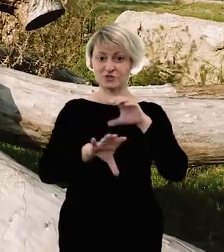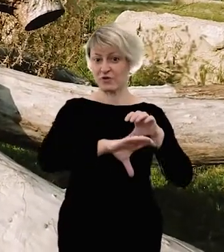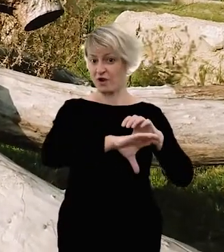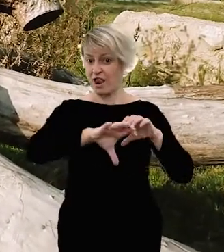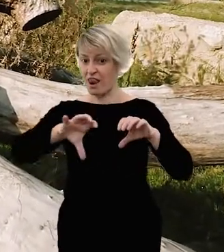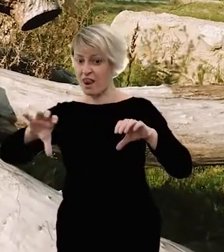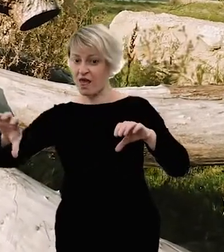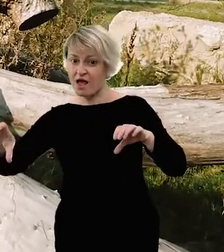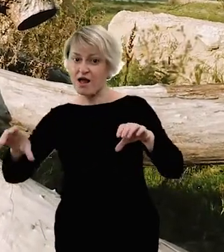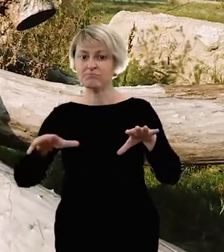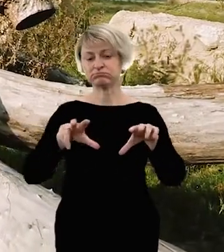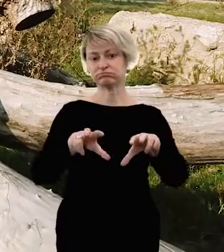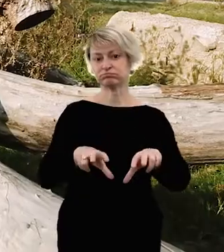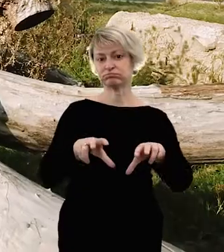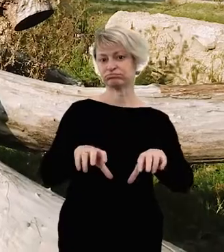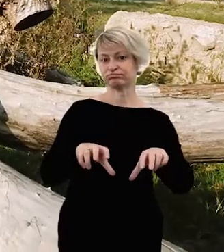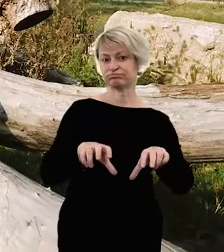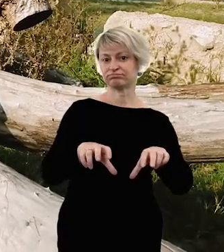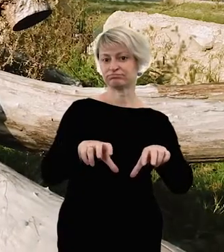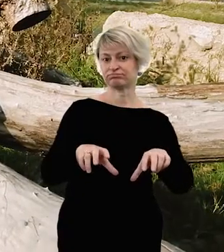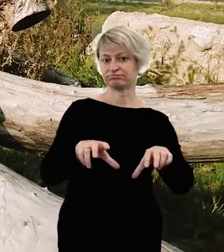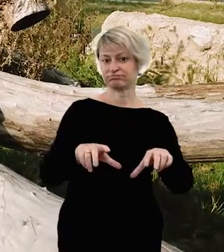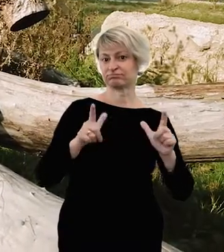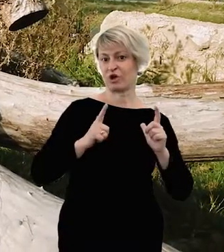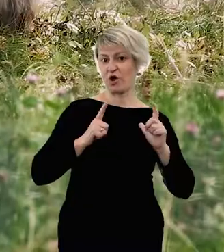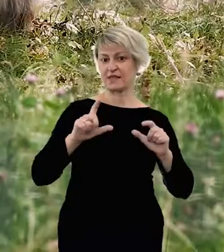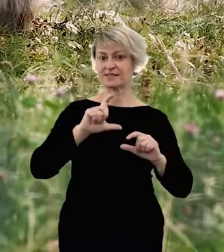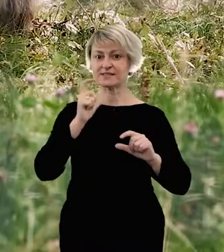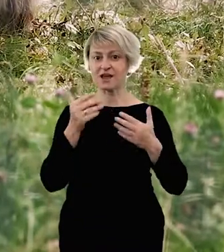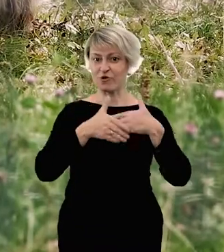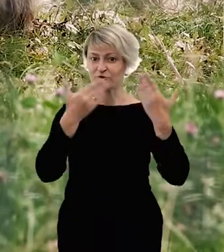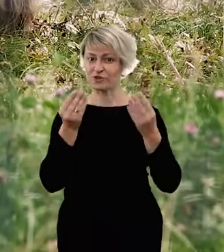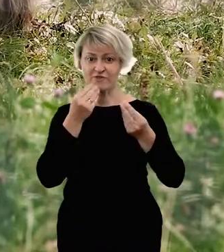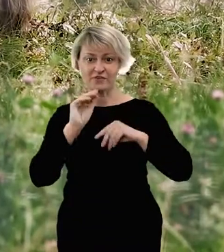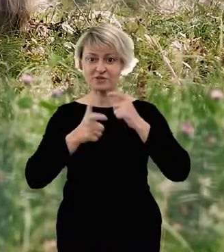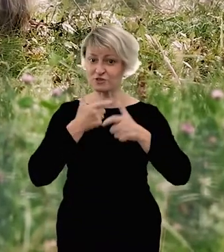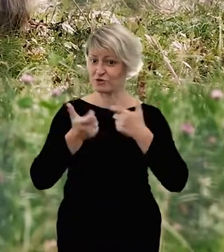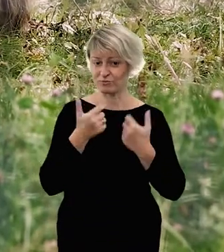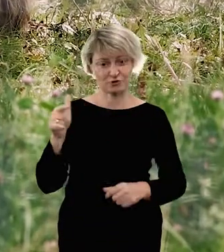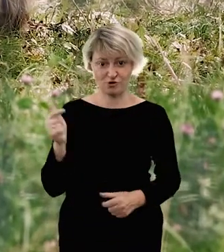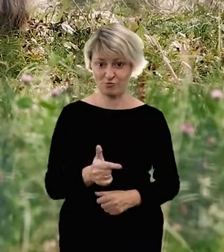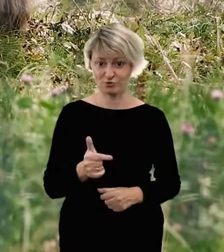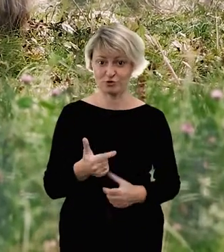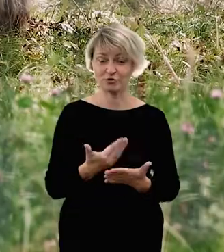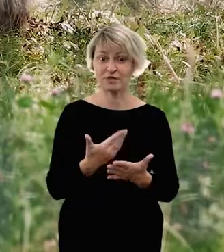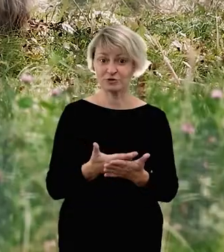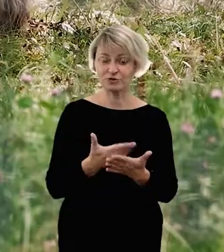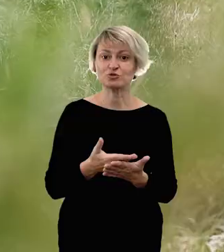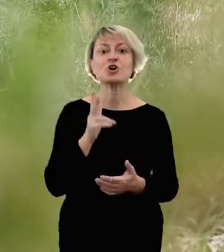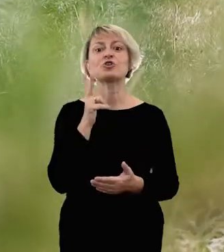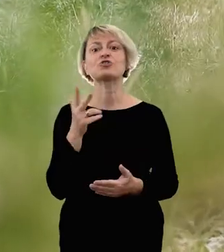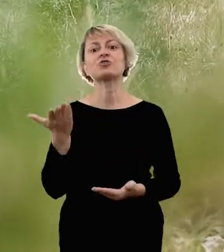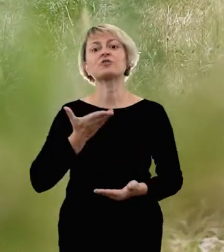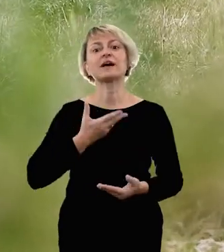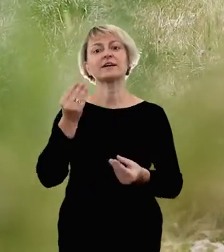wylegiwać się niemal przez cały dzień. Bo tak naprawdę niewiele więcej muszą robić. Pamiętajmy, że o dostarczanie pożywienia